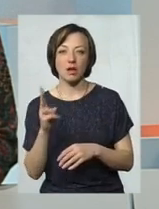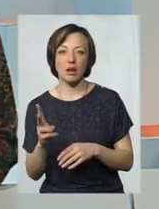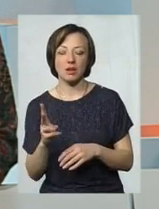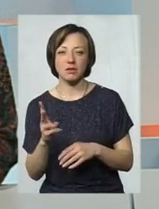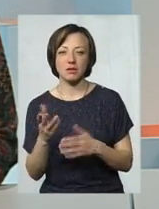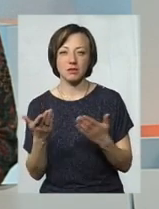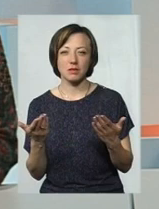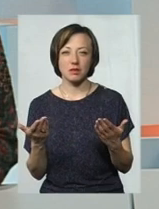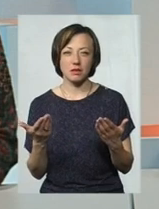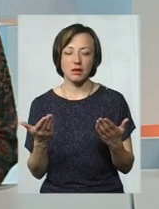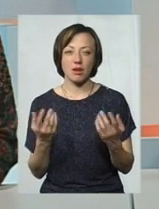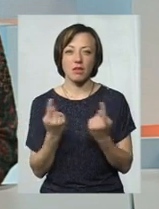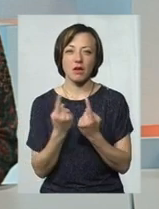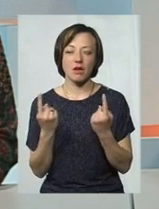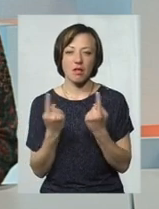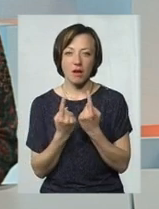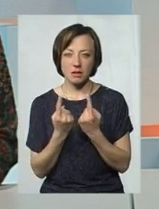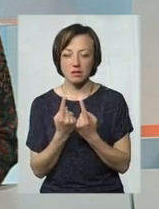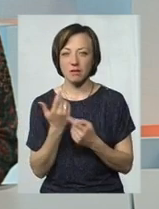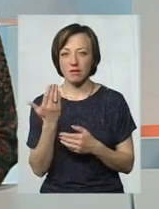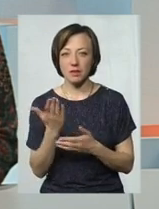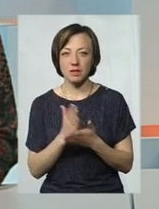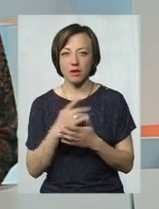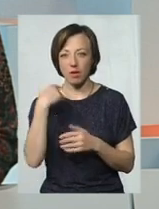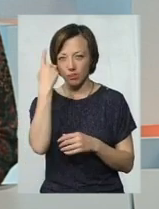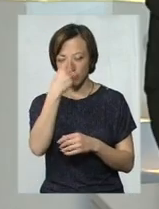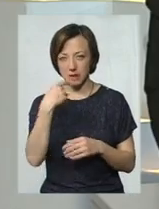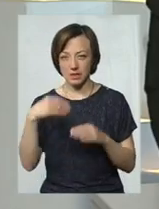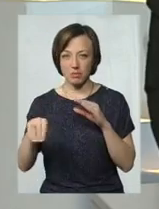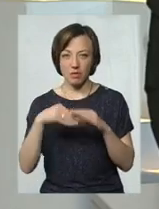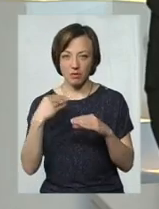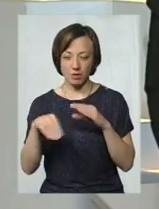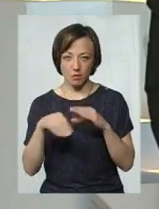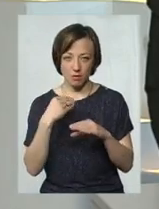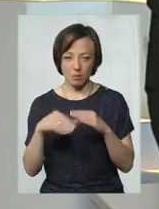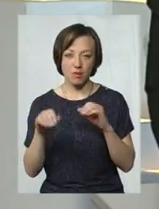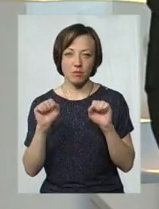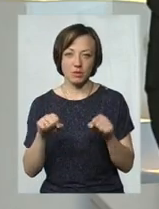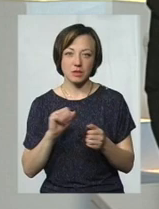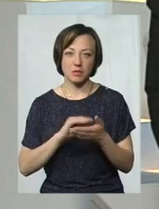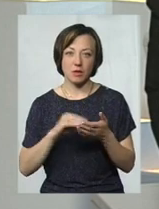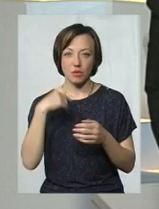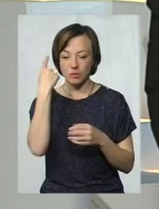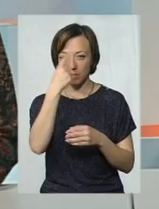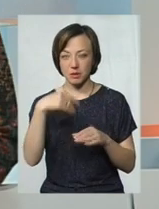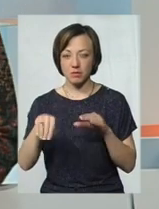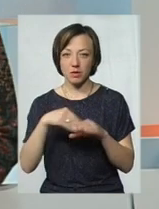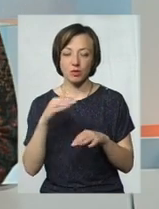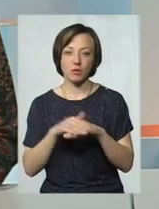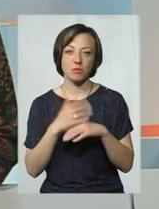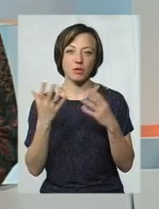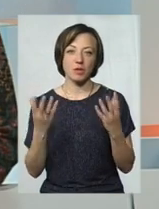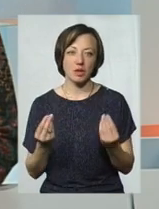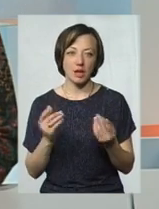в Контакті тому самому, в Однокласниках, у вас там є особисті повідомлення. Як мінімум, можна написати в особистих повідомлених. Доброго дня,